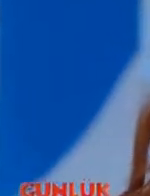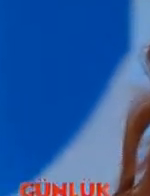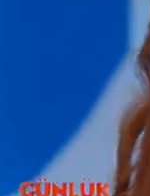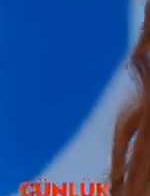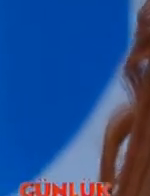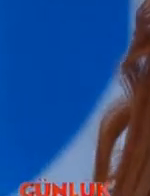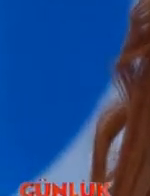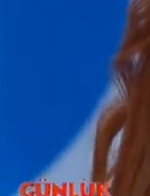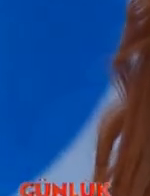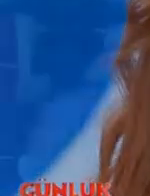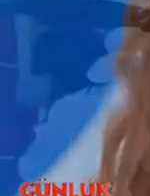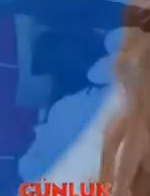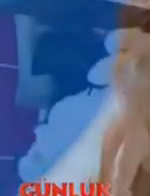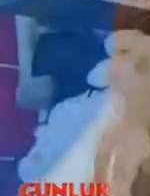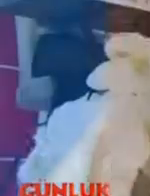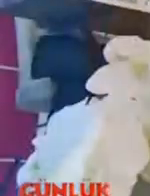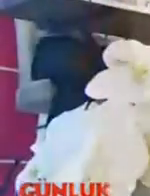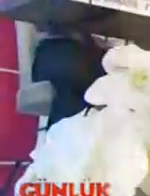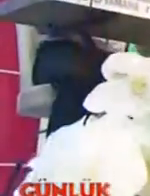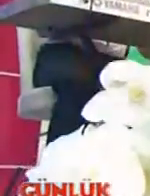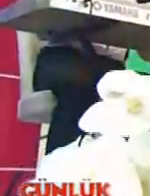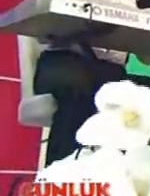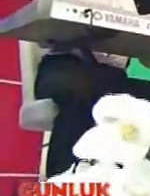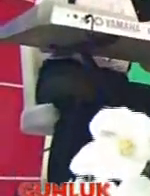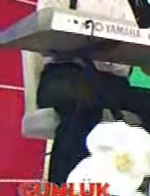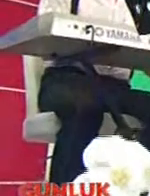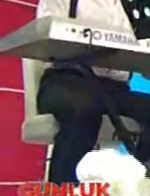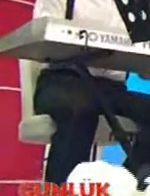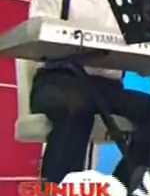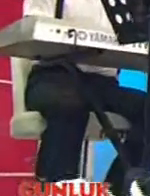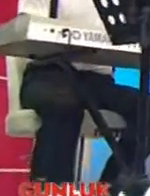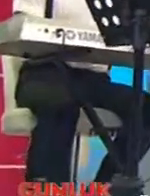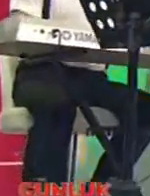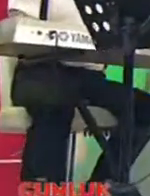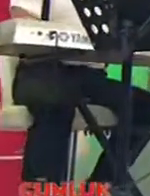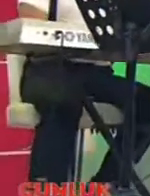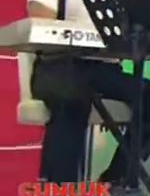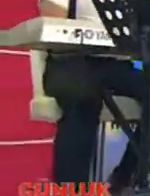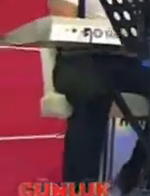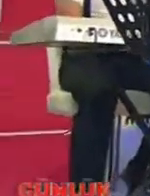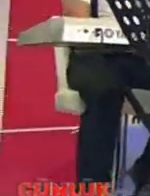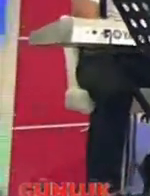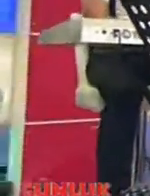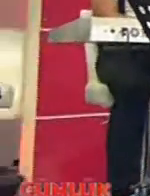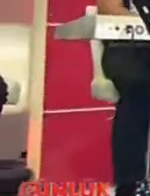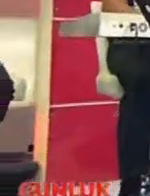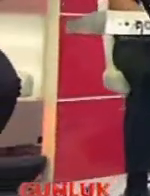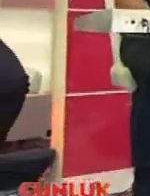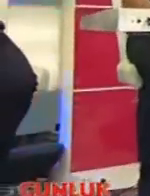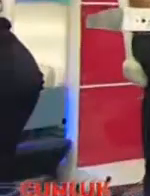kimin sevgi kimin nefret kimin